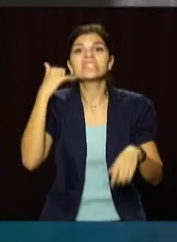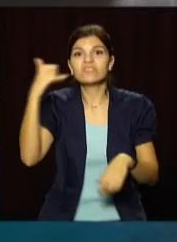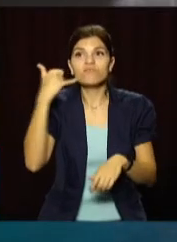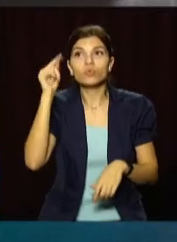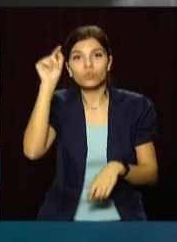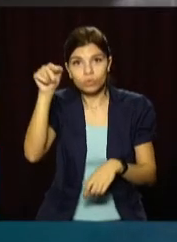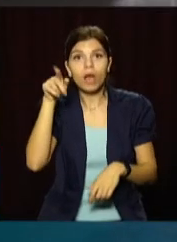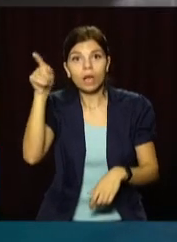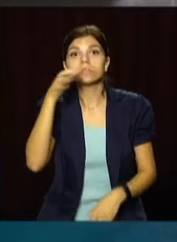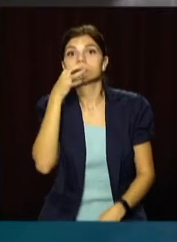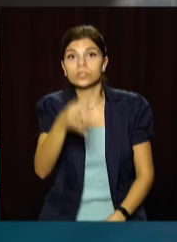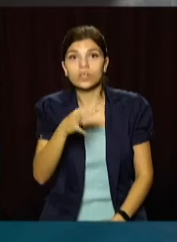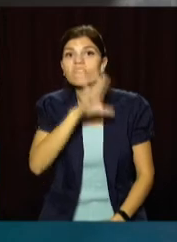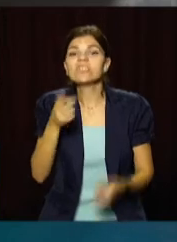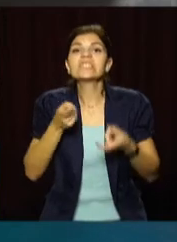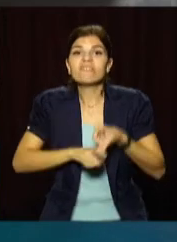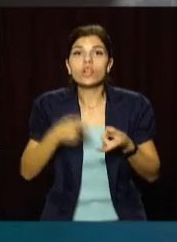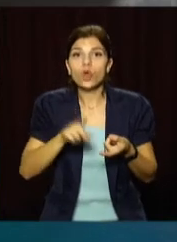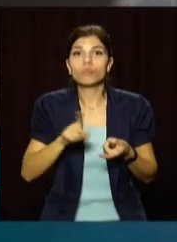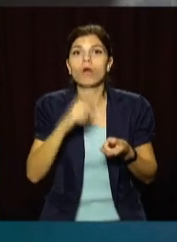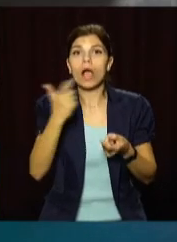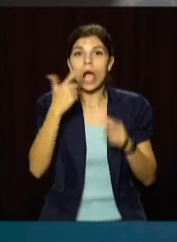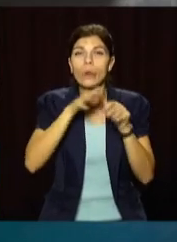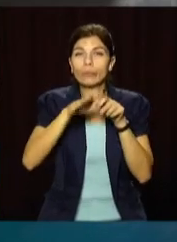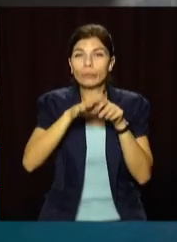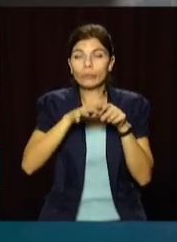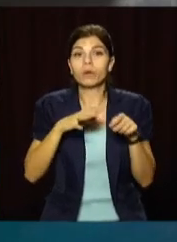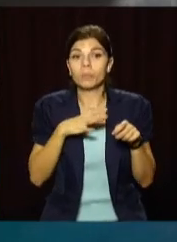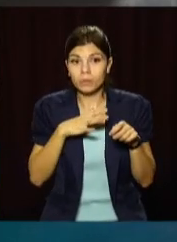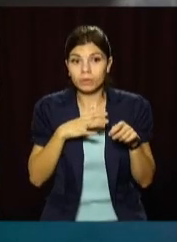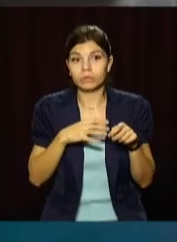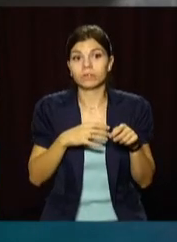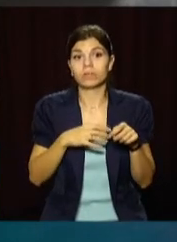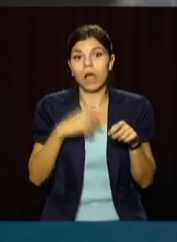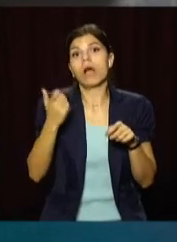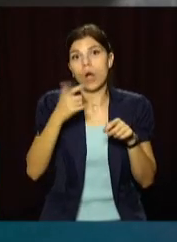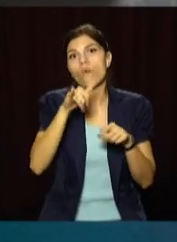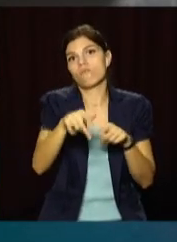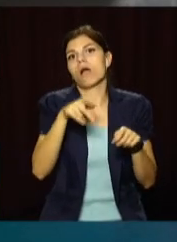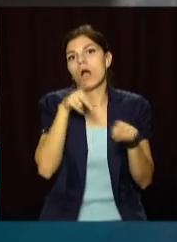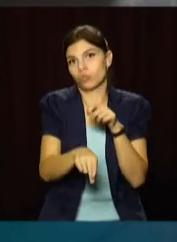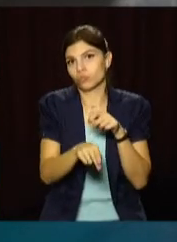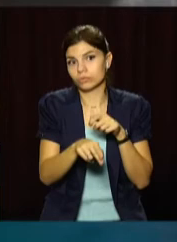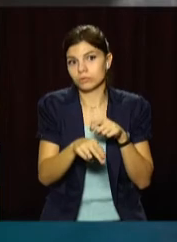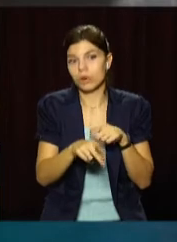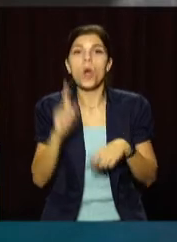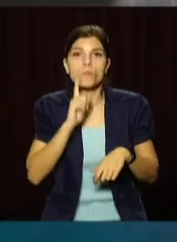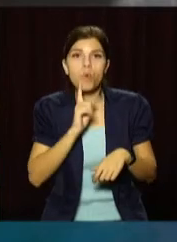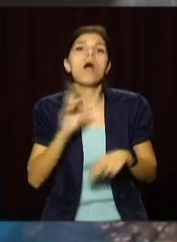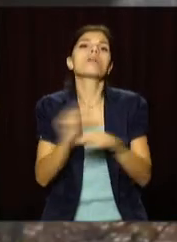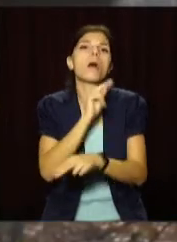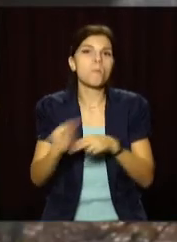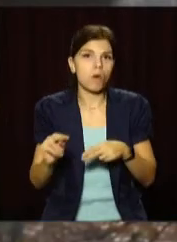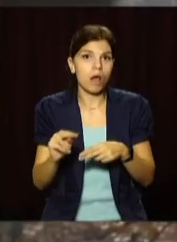дзвонити, а вони сказали, у зв'язку з тим, що утечка газу, газ у вас відключений, поки буде